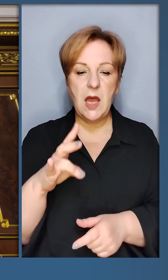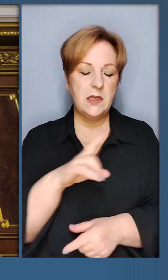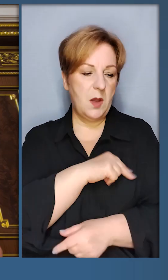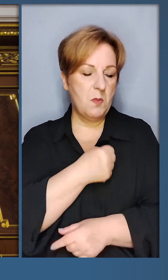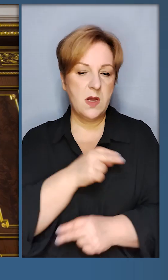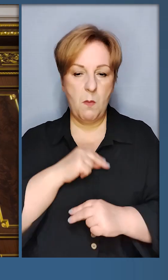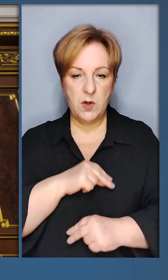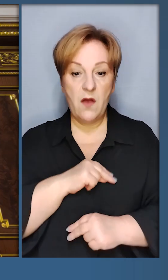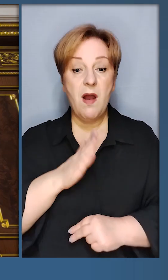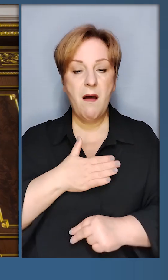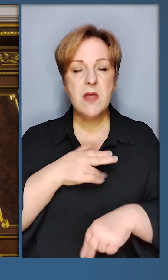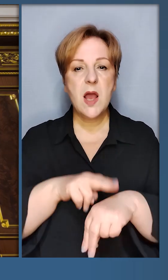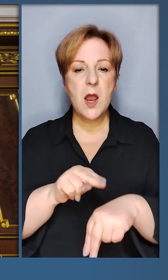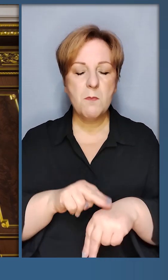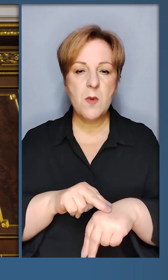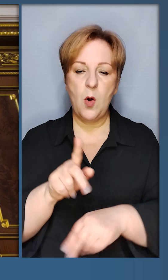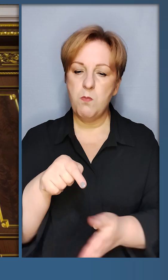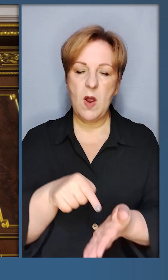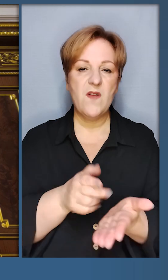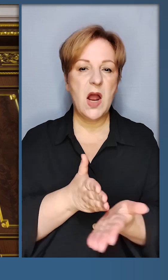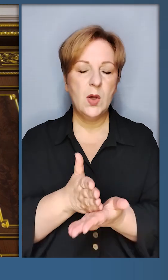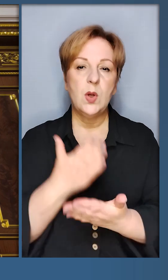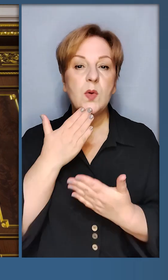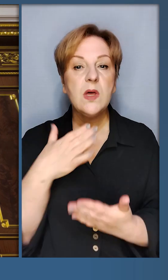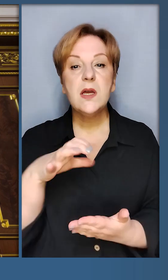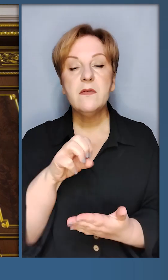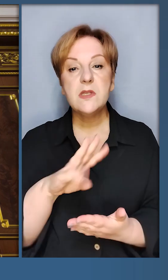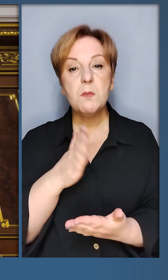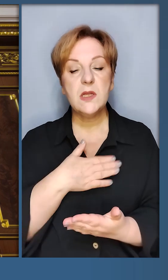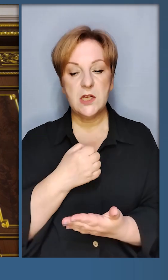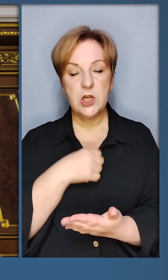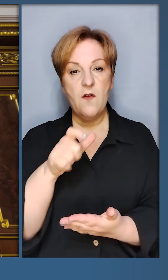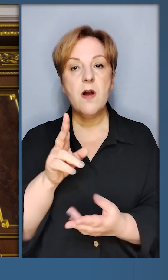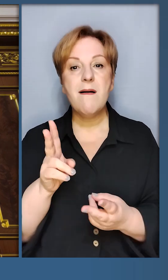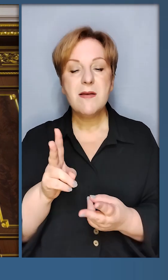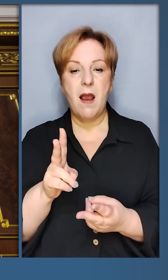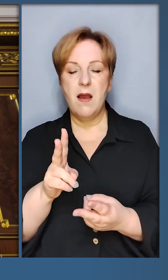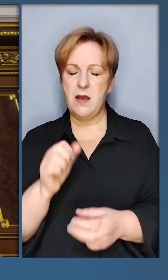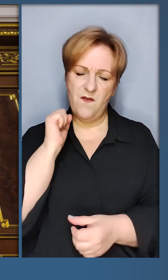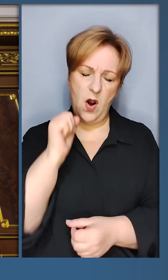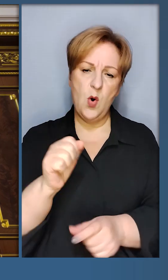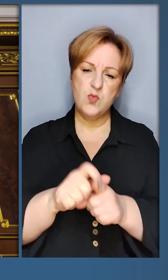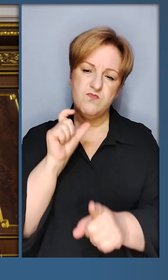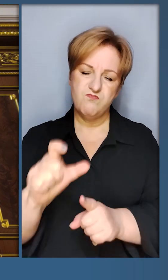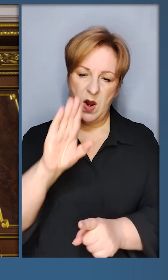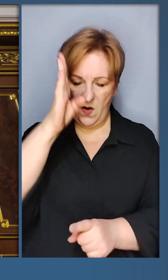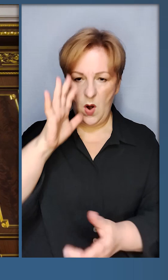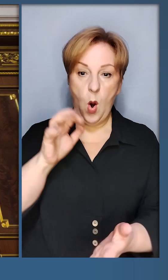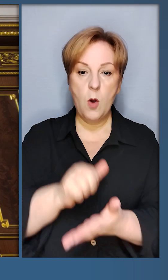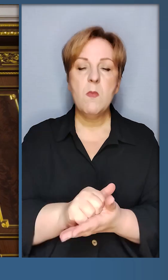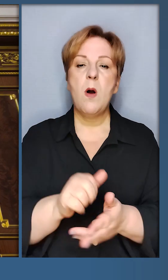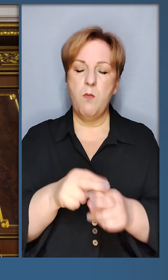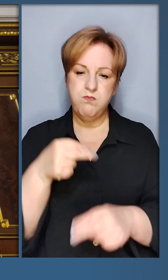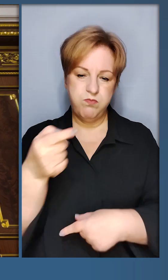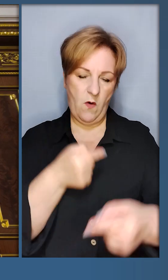медичні працівники, наша поліція, комунальні служби. Я дякую усім нашим воїнам, які завдають ударів окупанту і